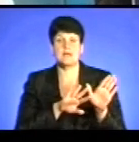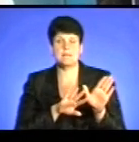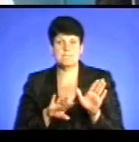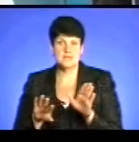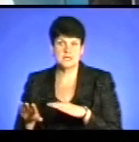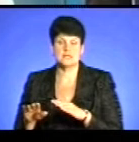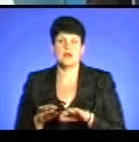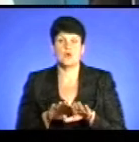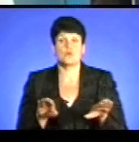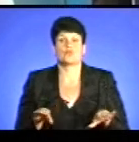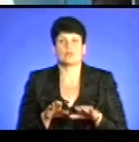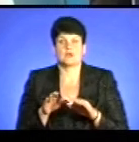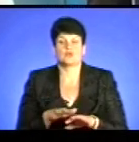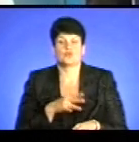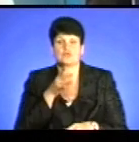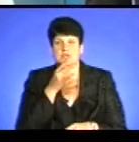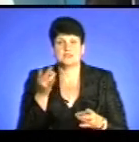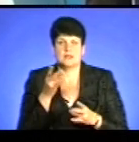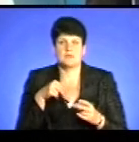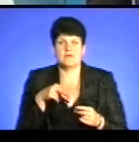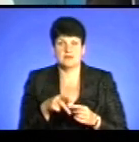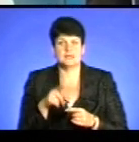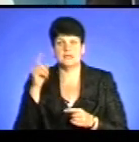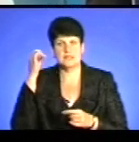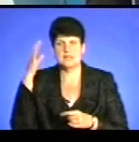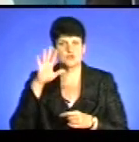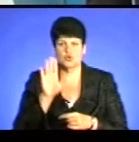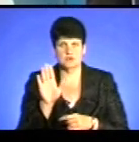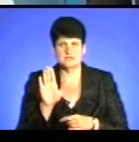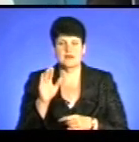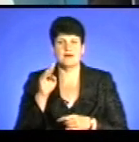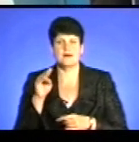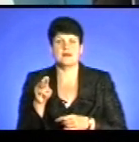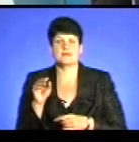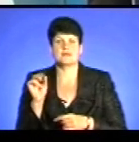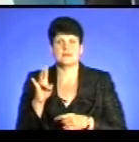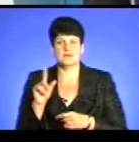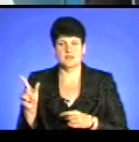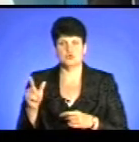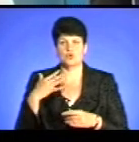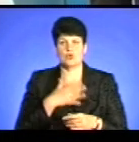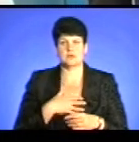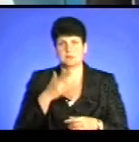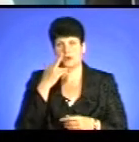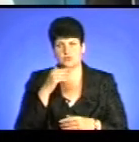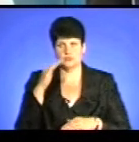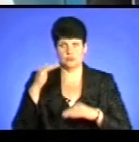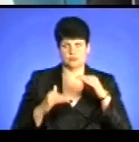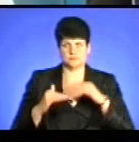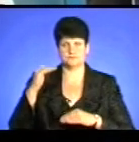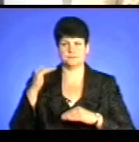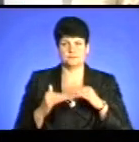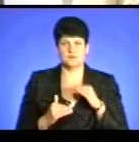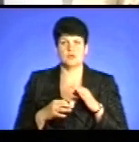деякий час бажано вийти, побути не на сонці, а в тіні. Щоб організм акліматизувався, то не було перепаду температур,